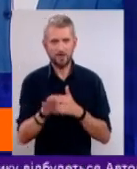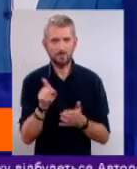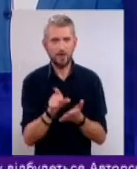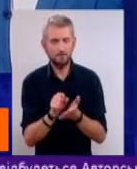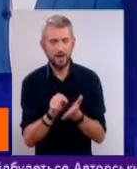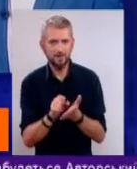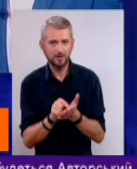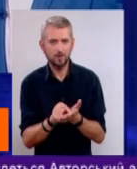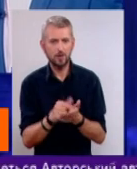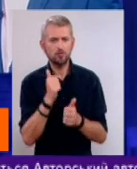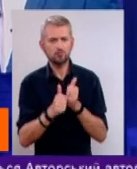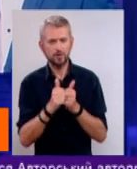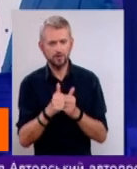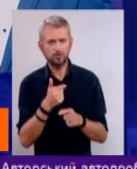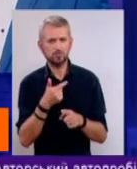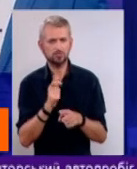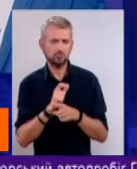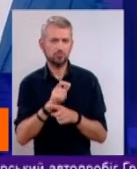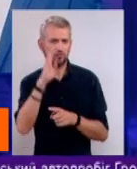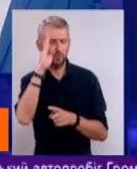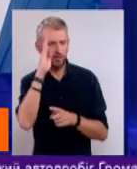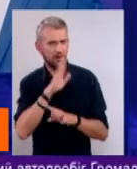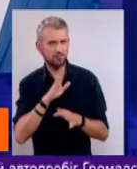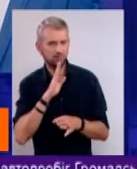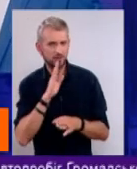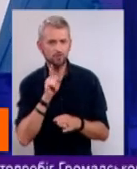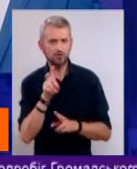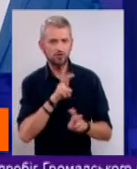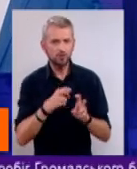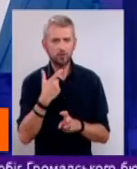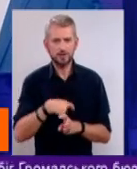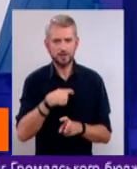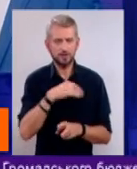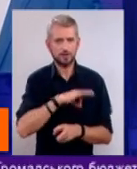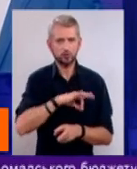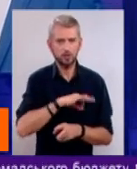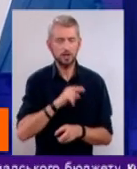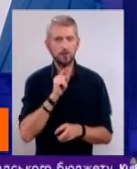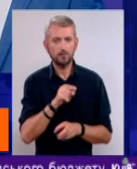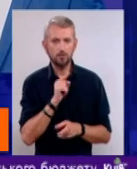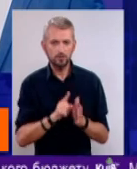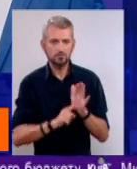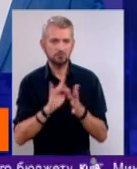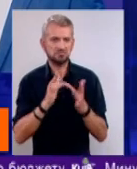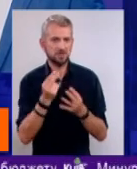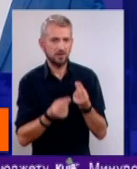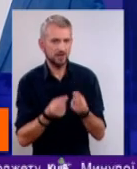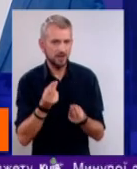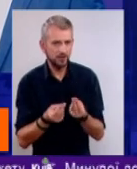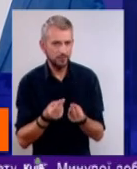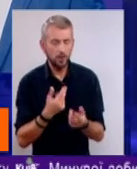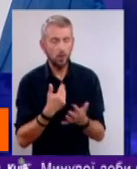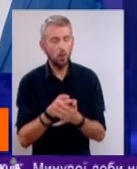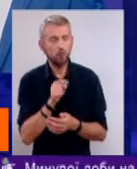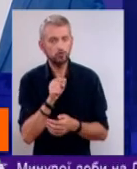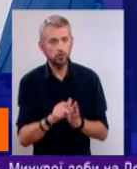частіше це чоловіки, все ж таки, ніж жінки, вони шукають, де себе застосувати, вони вдаються до інтернет-ігр. І ось тут